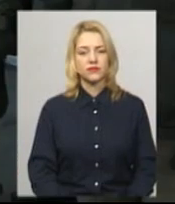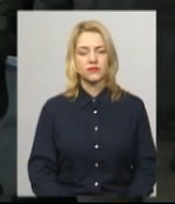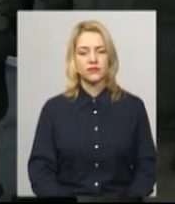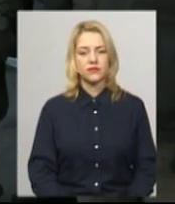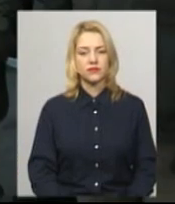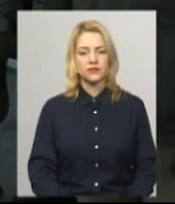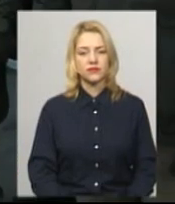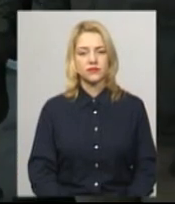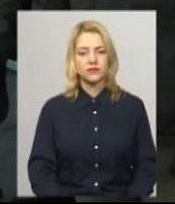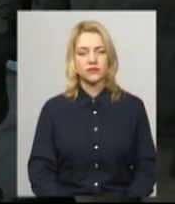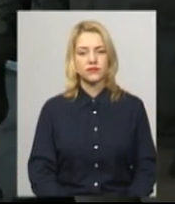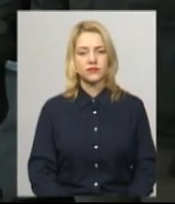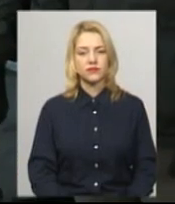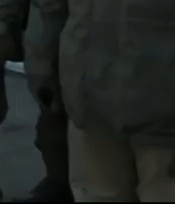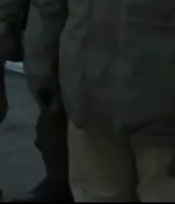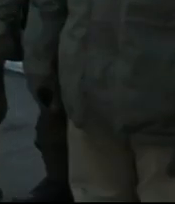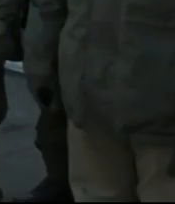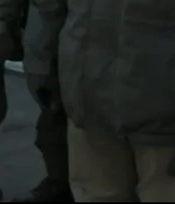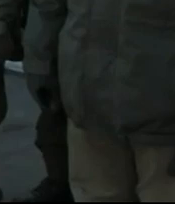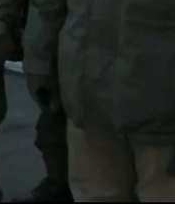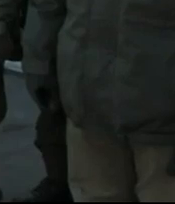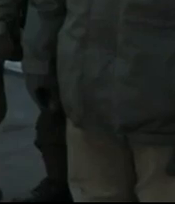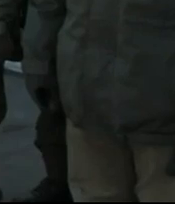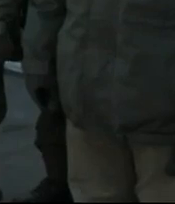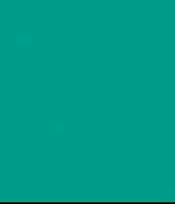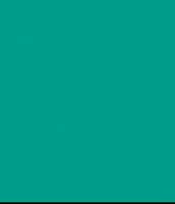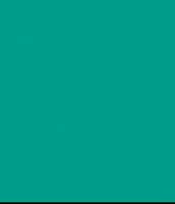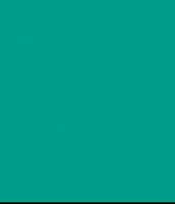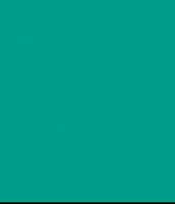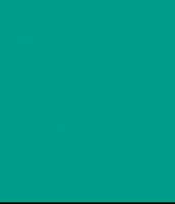Ольга Ляшенка, Ігор Печенка, новини на Суспільному, Херсон.